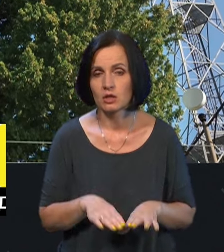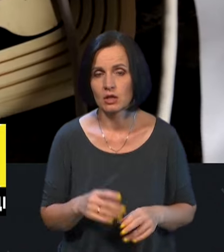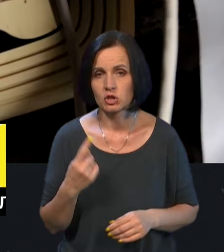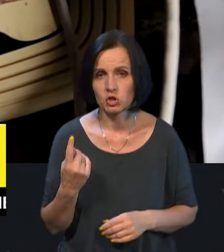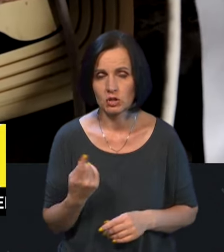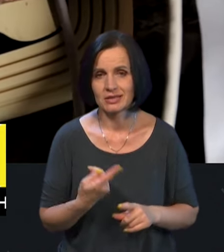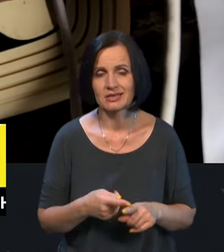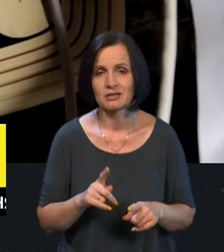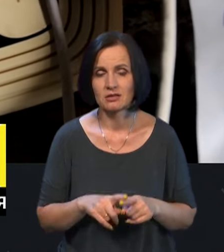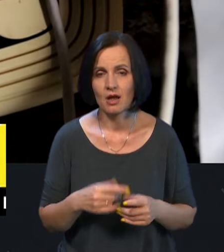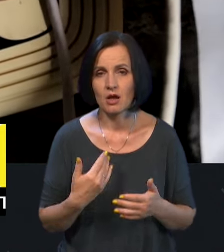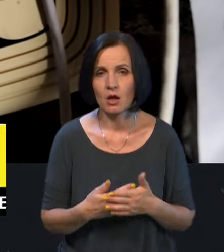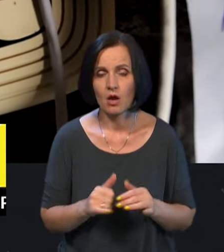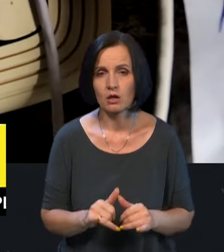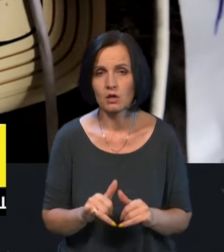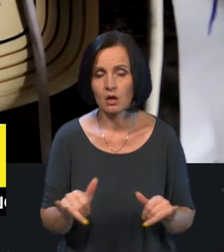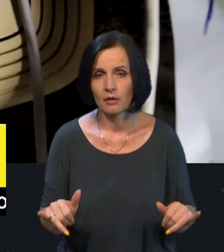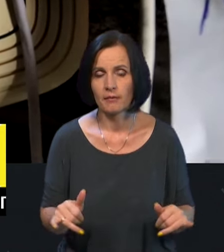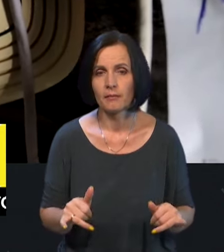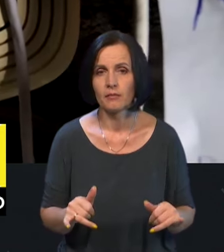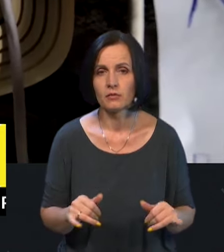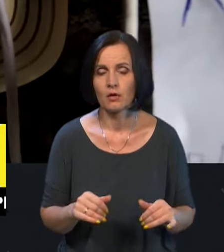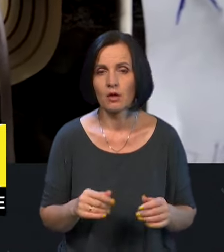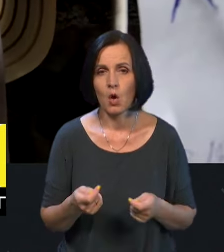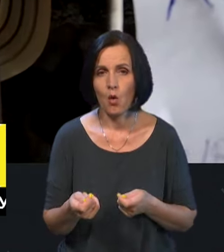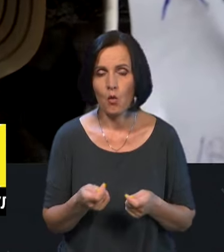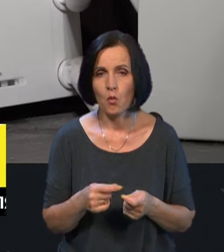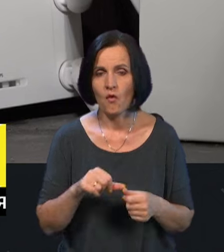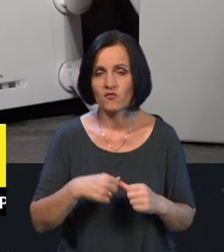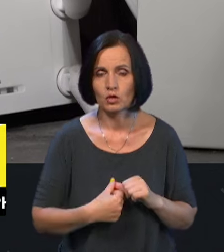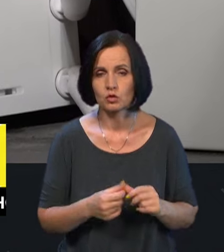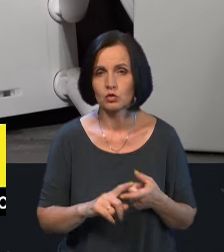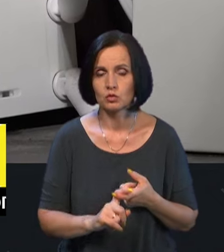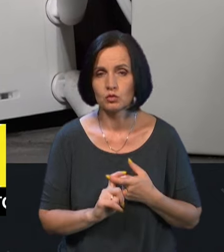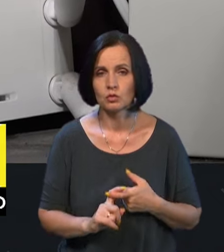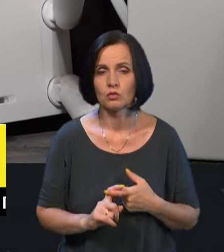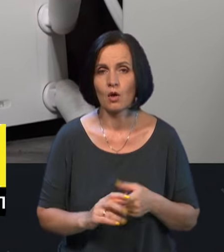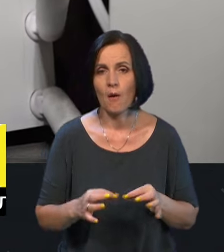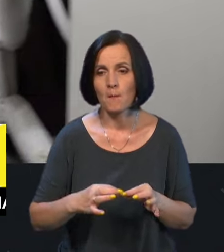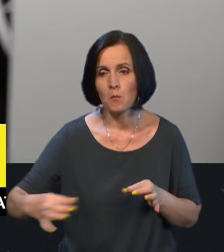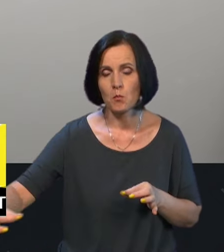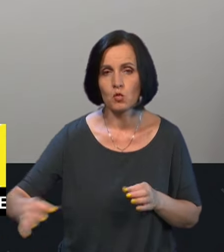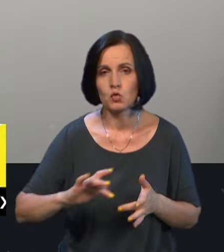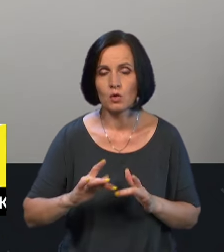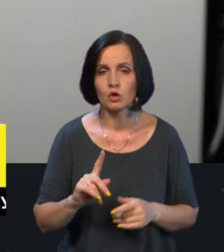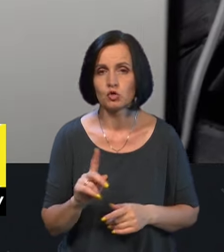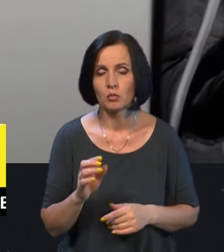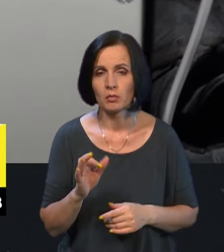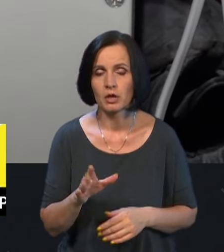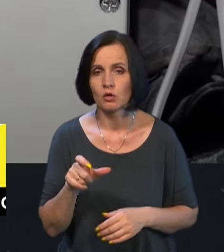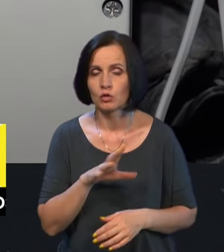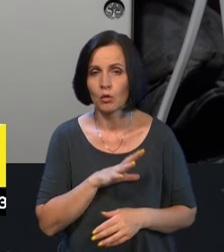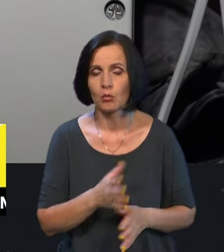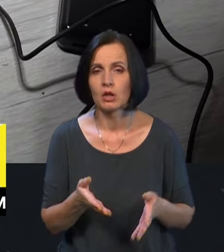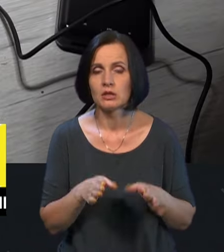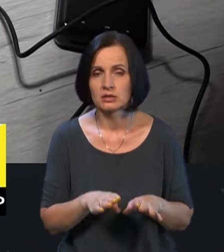це активний розвиток операторів фіксованого зв'язку, проводного інтернету, для того, щоб люди були на зв'язку, вони